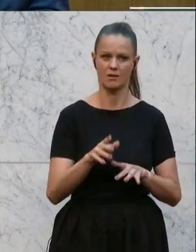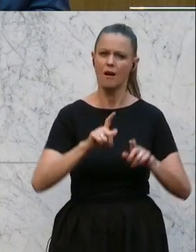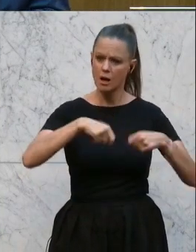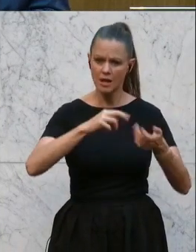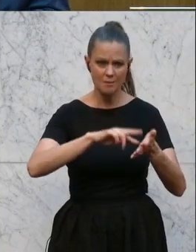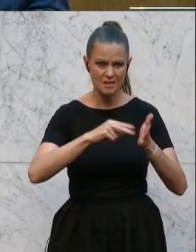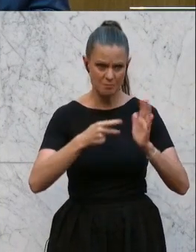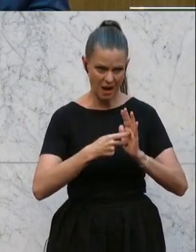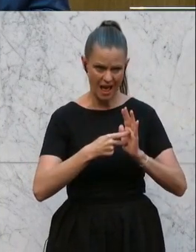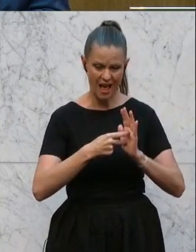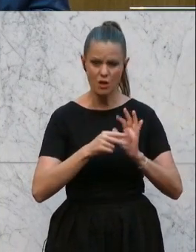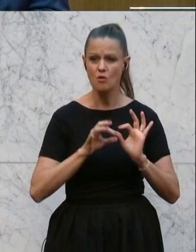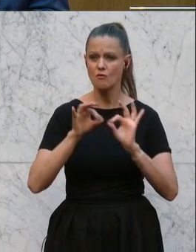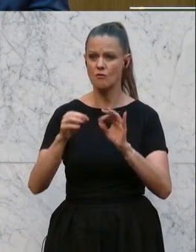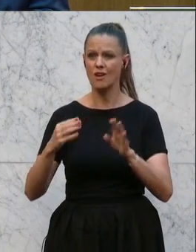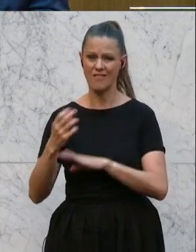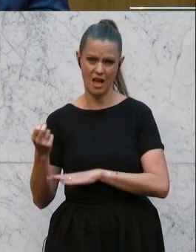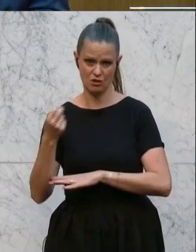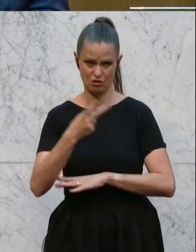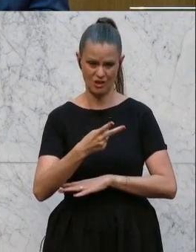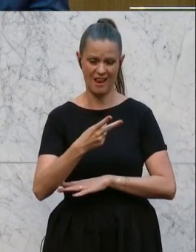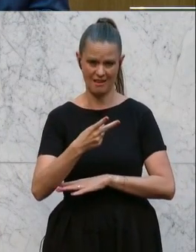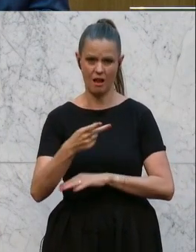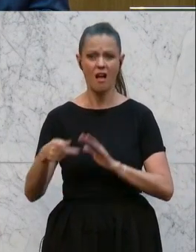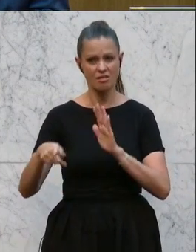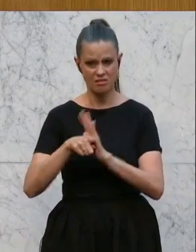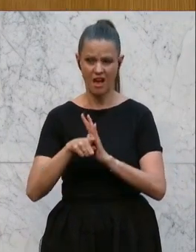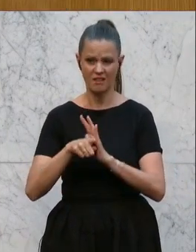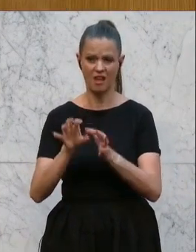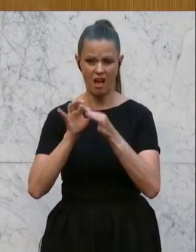Benachteiligung von Quereinsteigerinnen an Berufsschulen zu beheben?